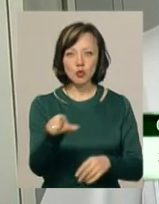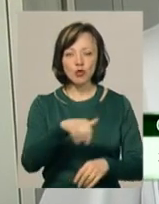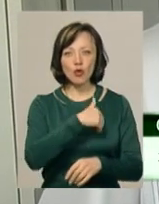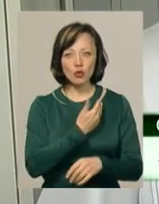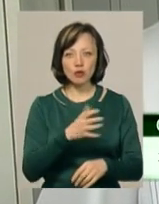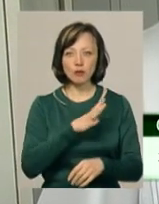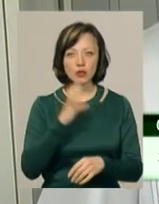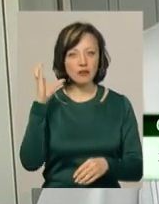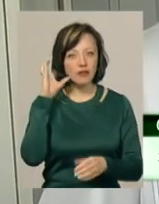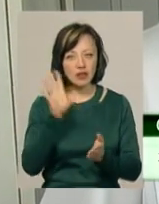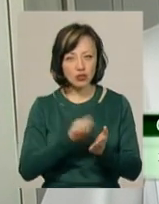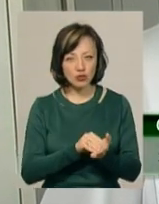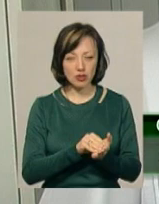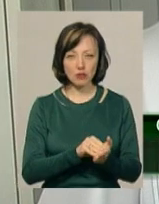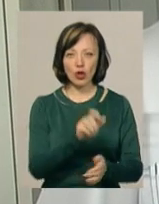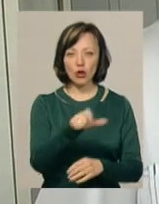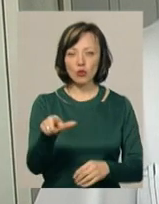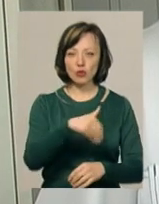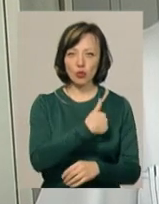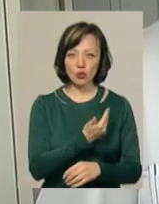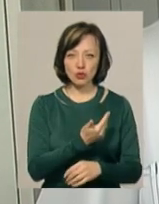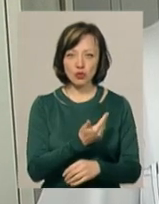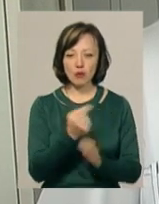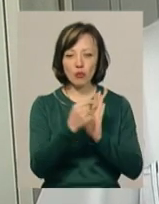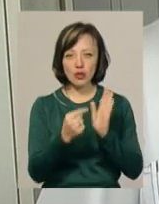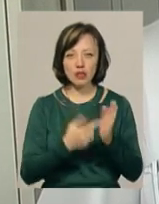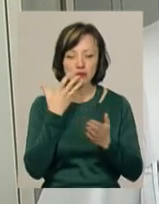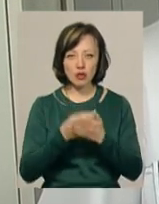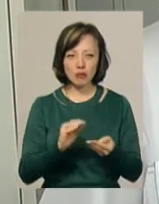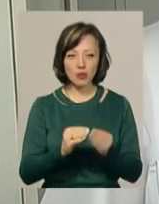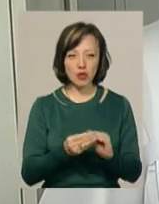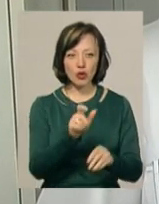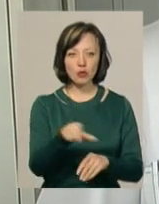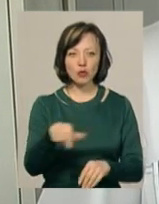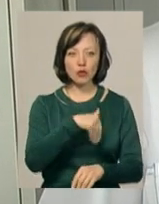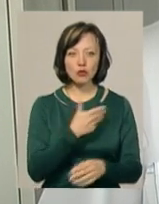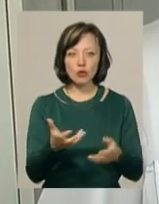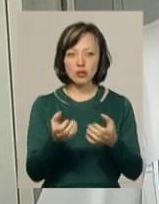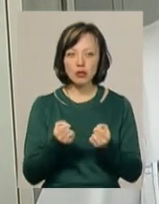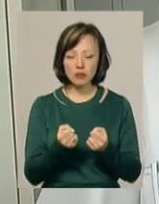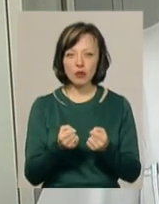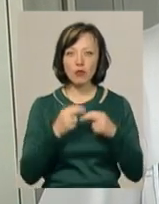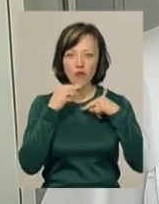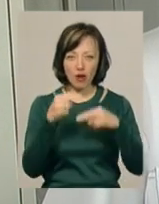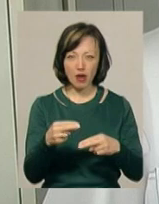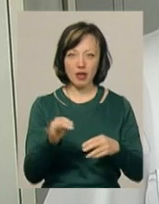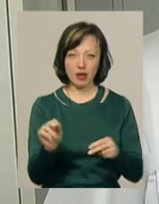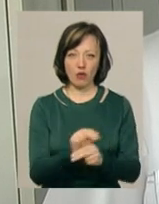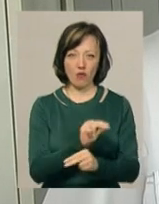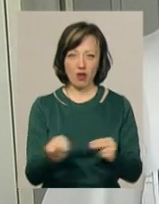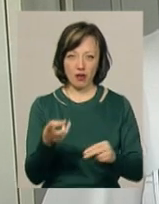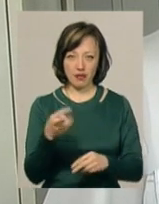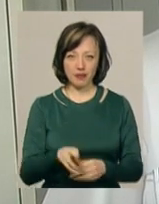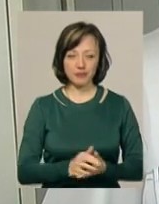хочуть бути вислуханими, люди хочуть поділитися своїми проблемами, люди хочуть отримати якусь порцію уваги, порцію того самого